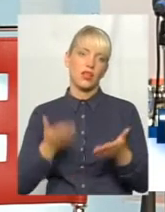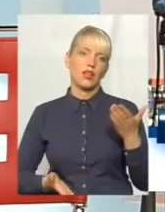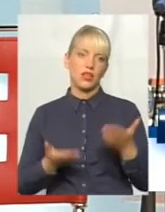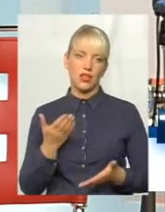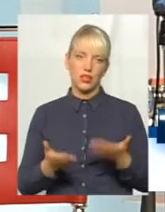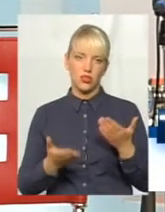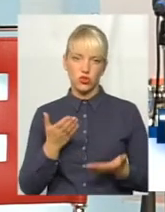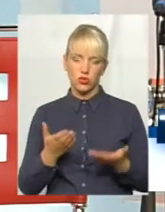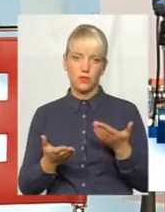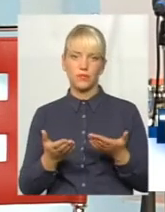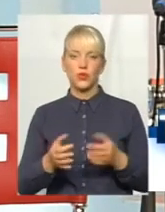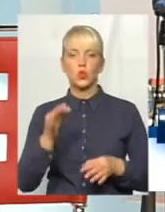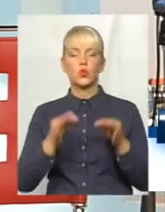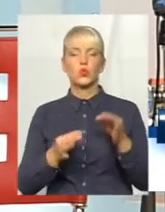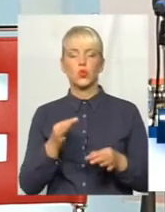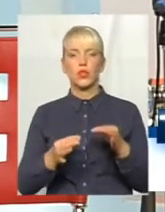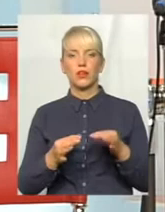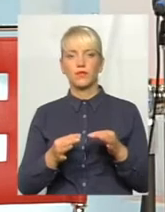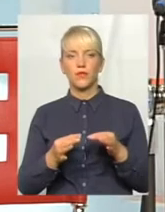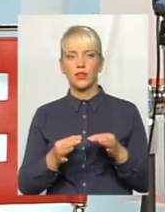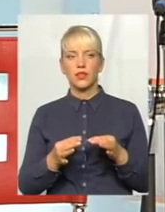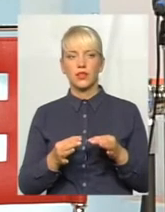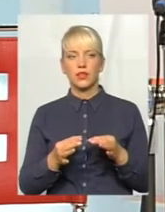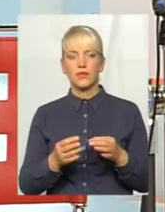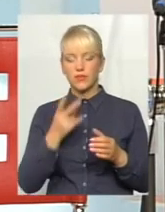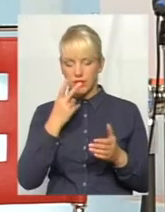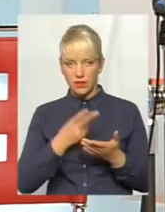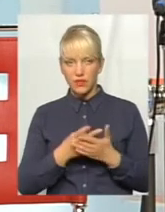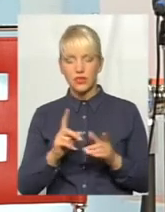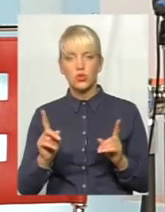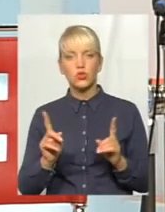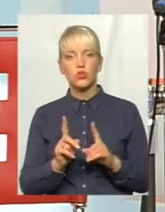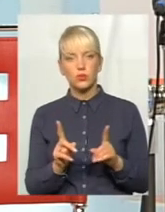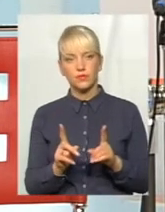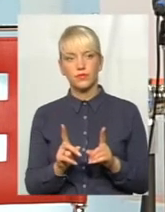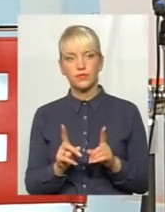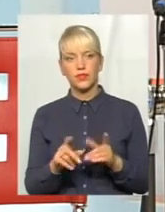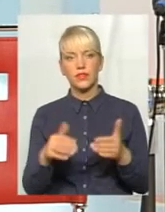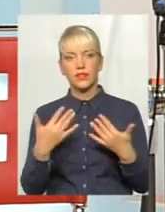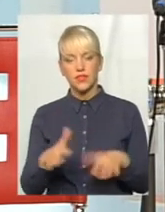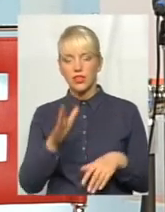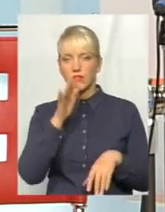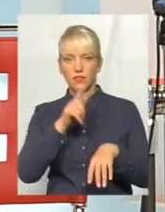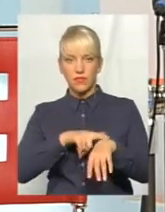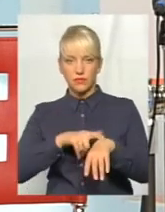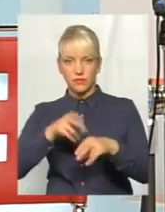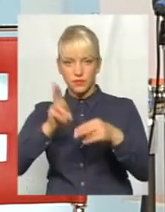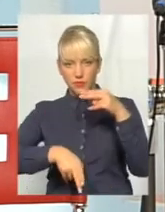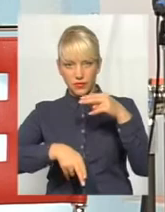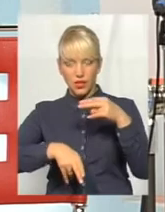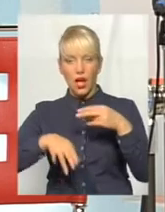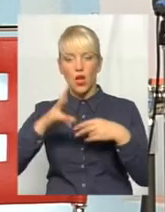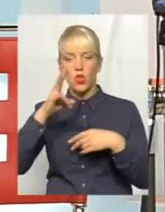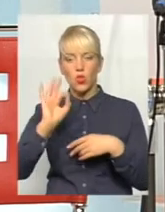якщо суддя приймає і дивиться, що вже вийшли терміни, але в